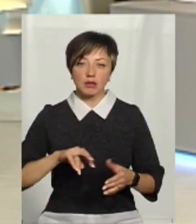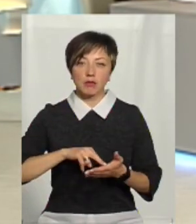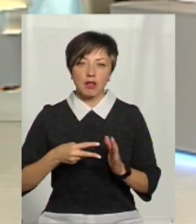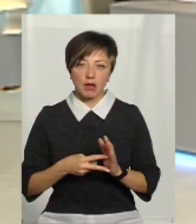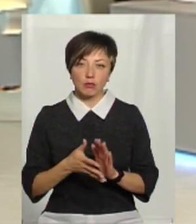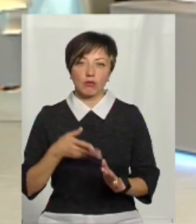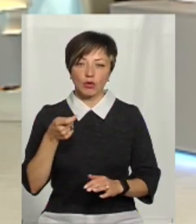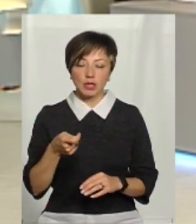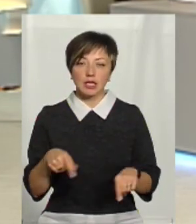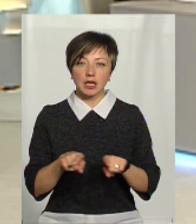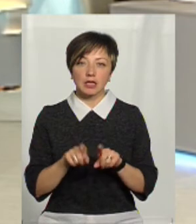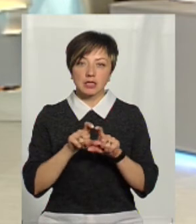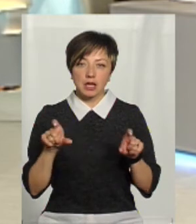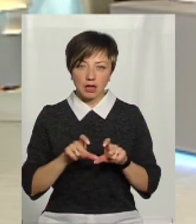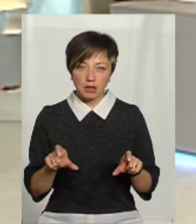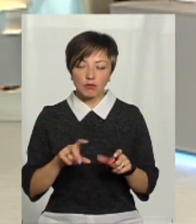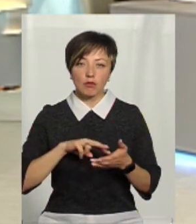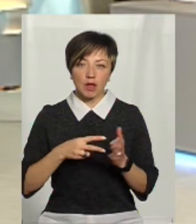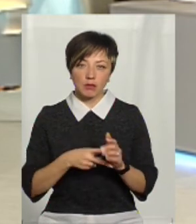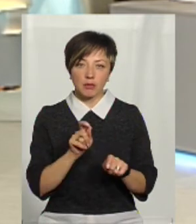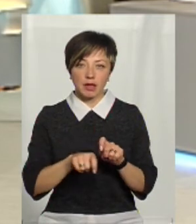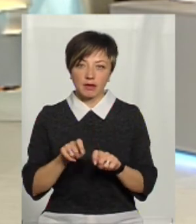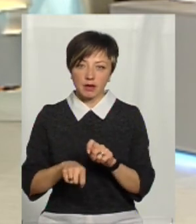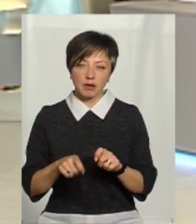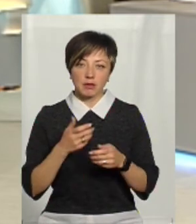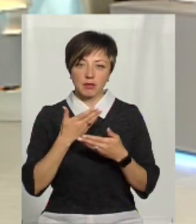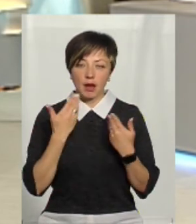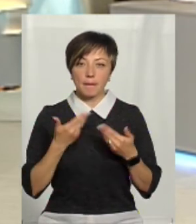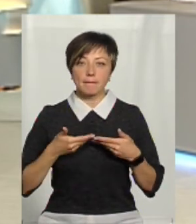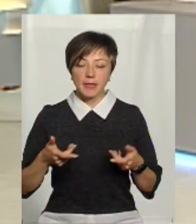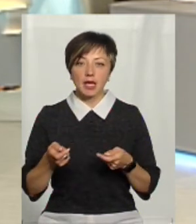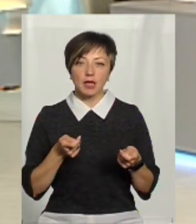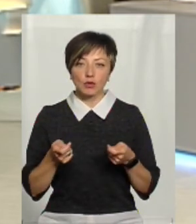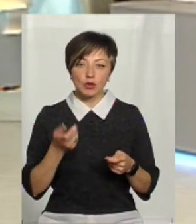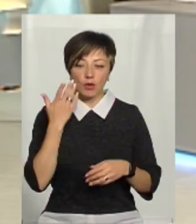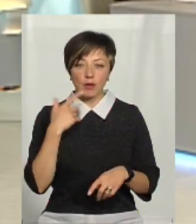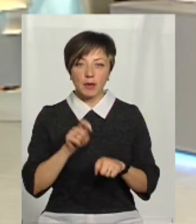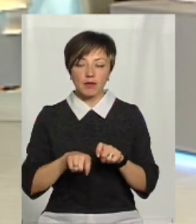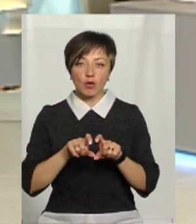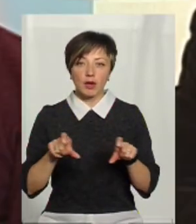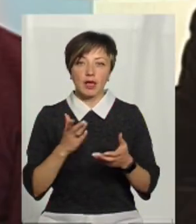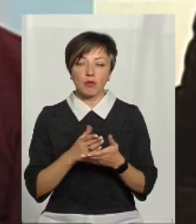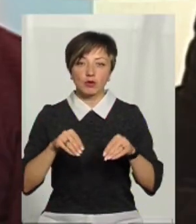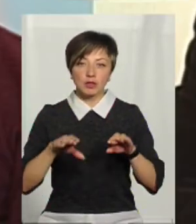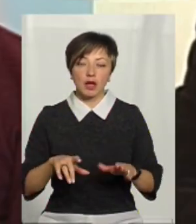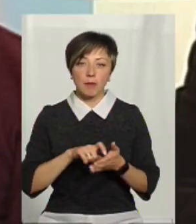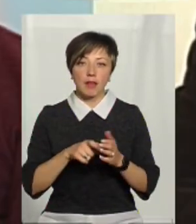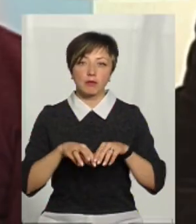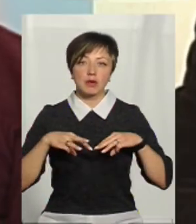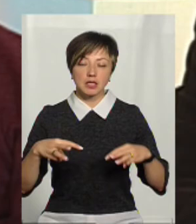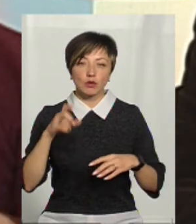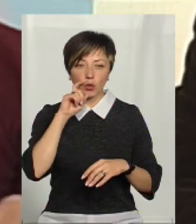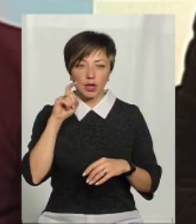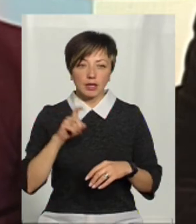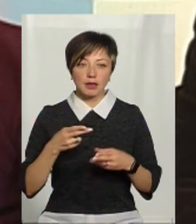який поданий Такі заклади теж в плані перевірок їх немає Ми керуємося при перевірці об'єктів Є постанова Кабінету Міністрів